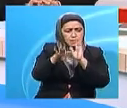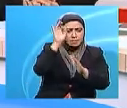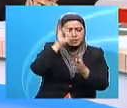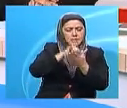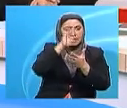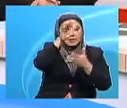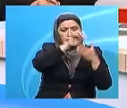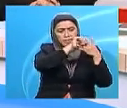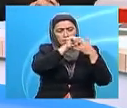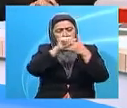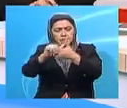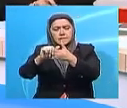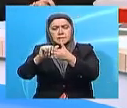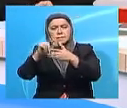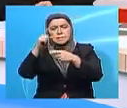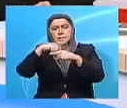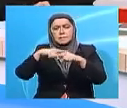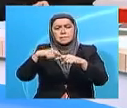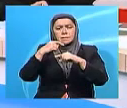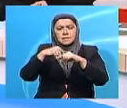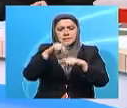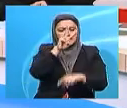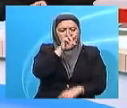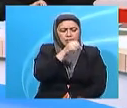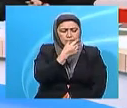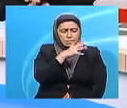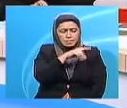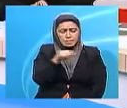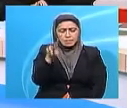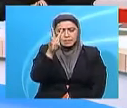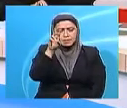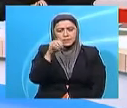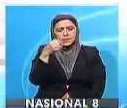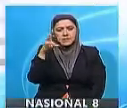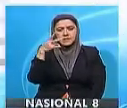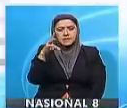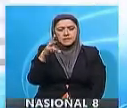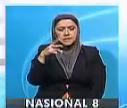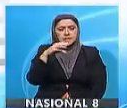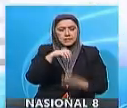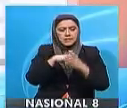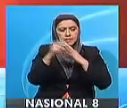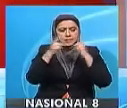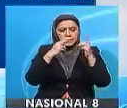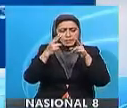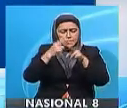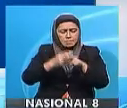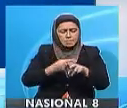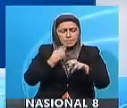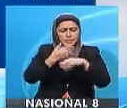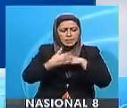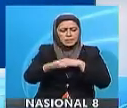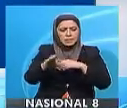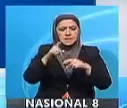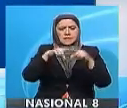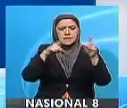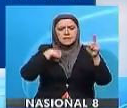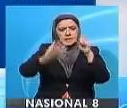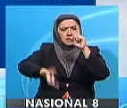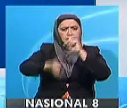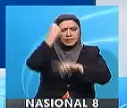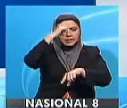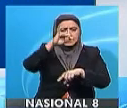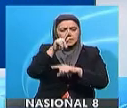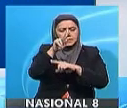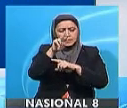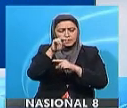menerajui MOSS untuk penggal 2015-2017. Dalam ucapan ringkasnya selepas memenangi jawatan itu, beliau komited untuk